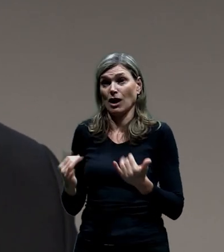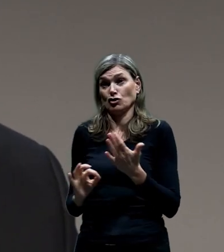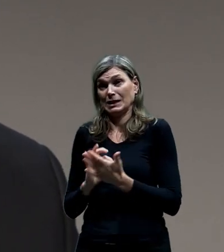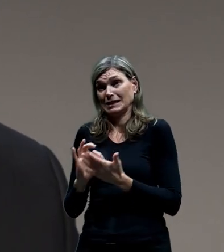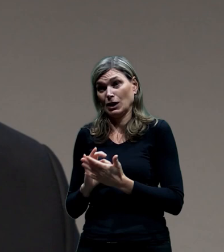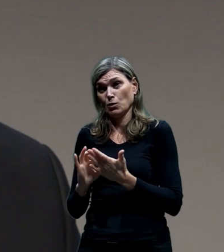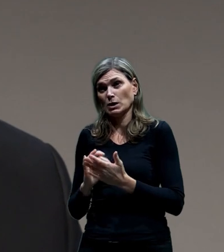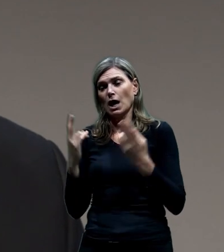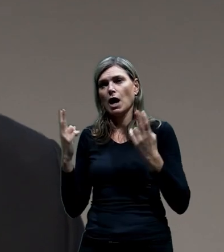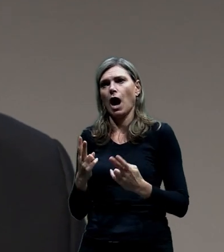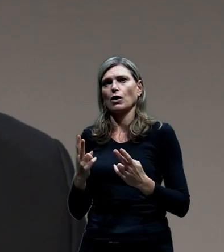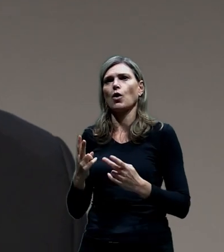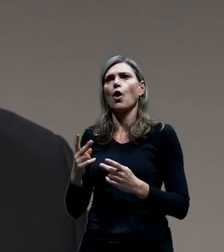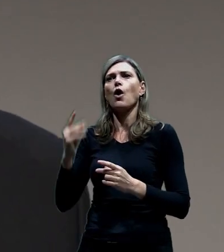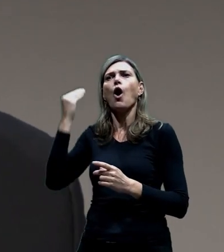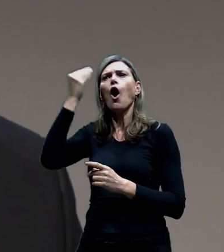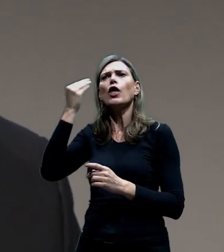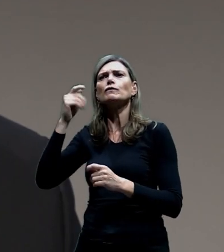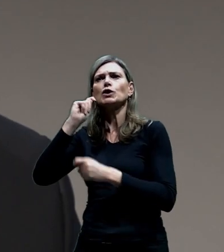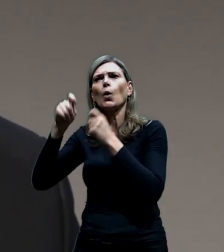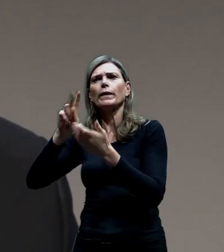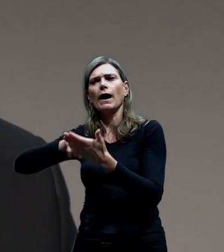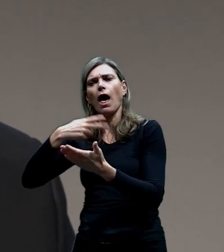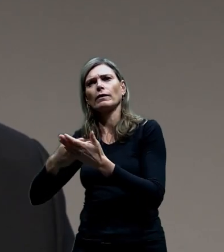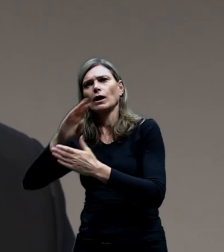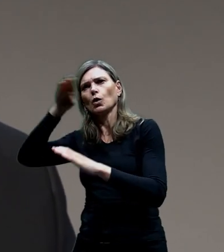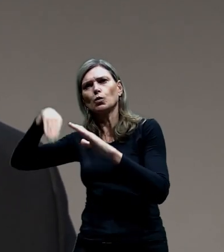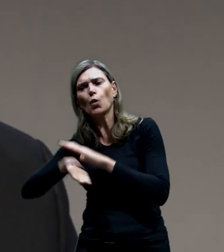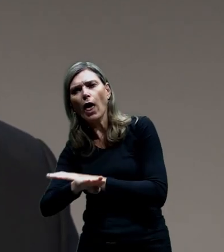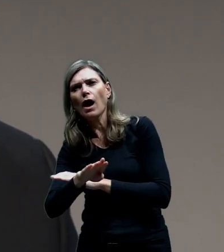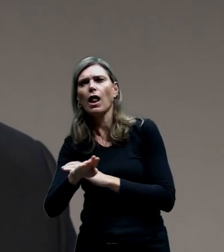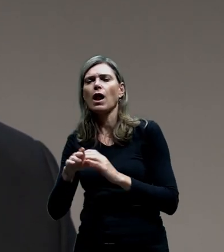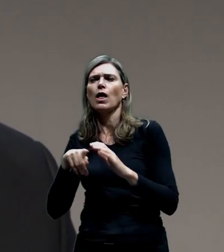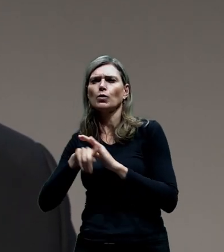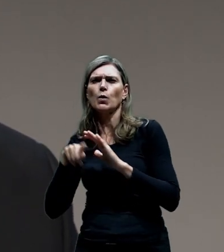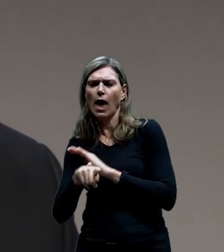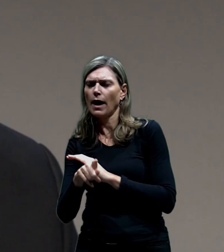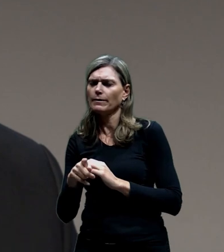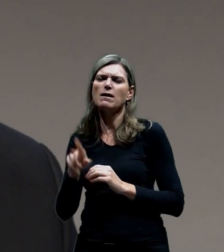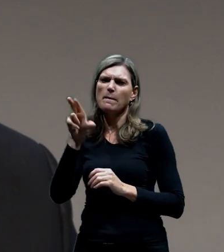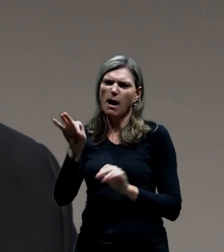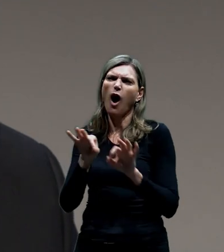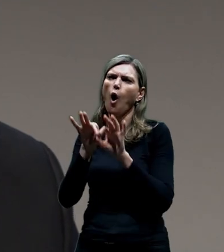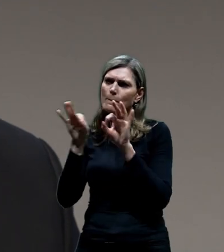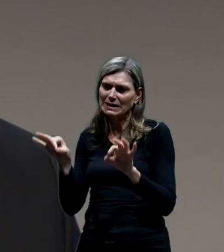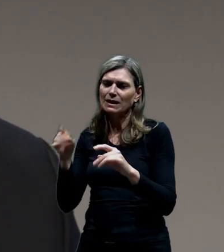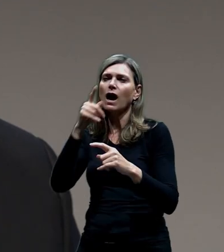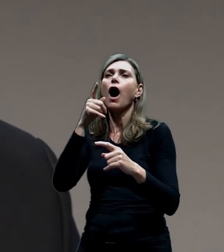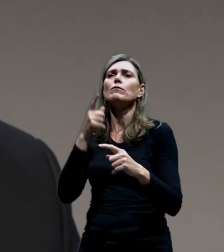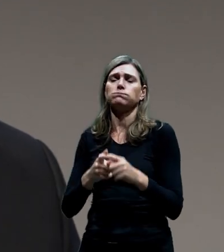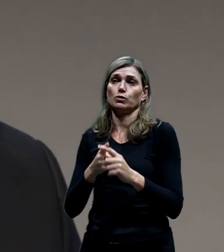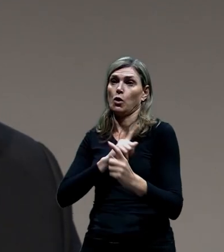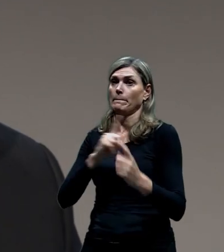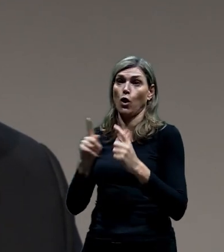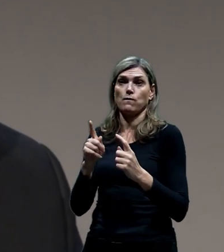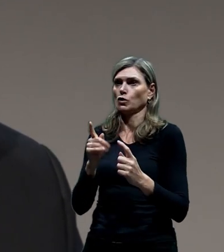zatunolovat Holešovičky. Určitě to sebou nese nějaké omezení a nelze to udělat za provozu. Pak